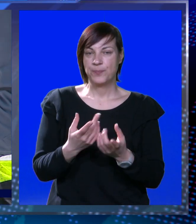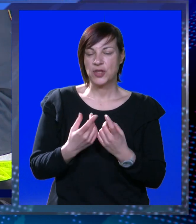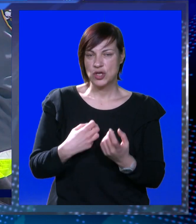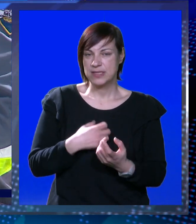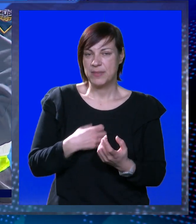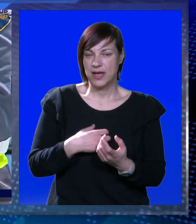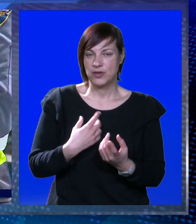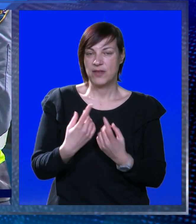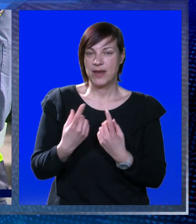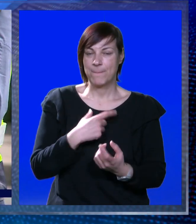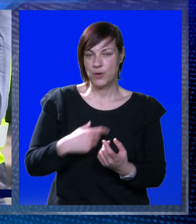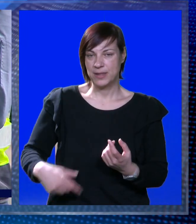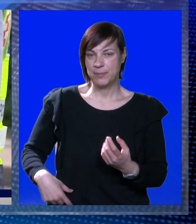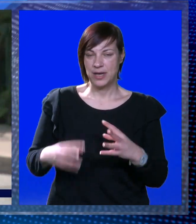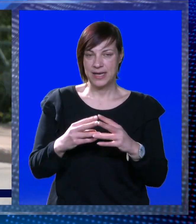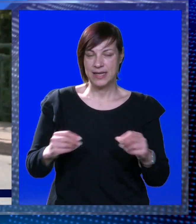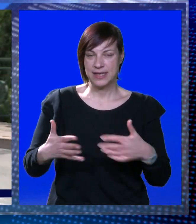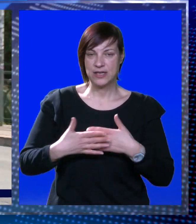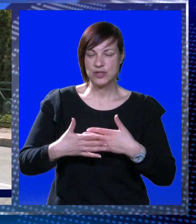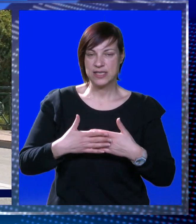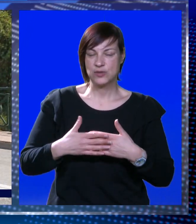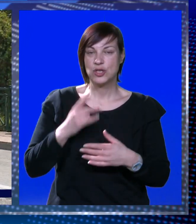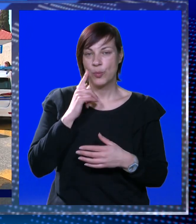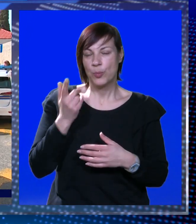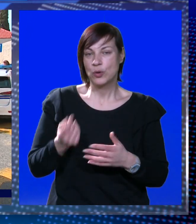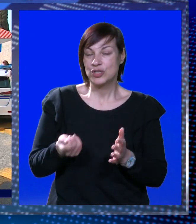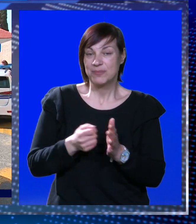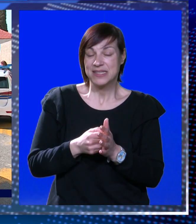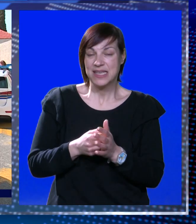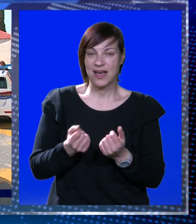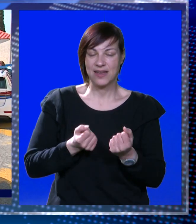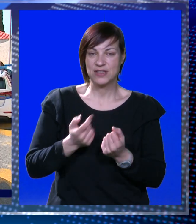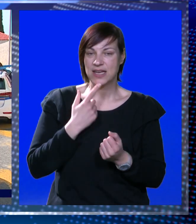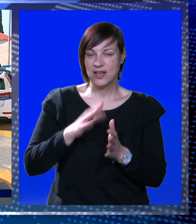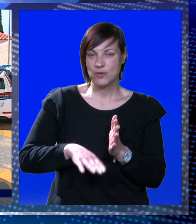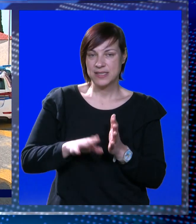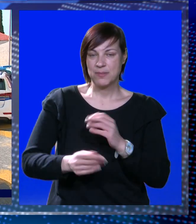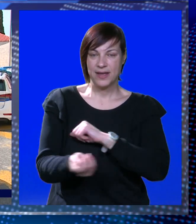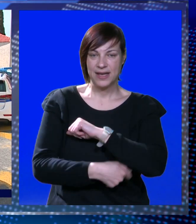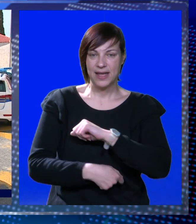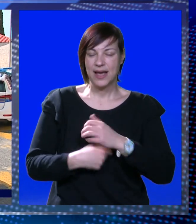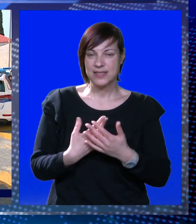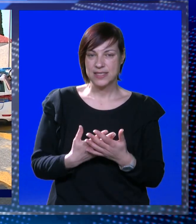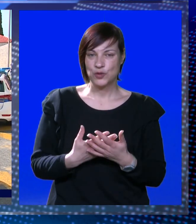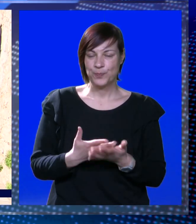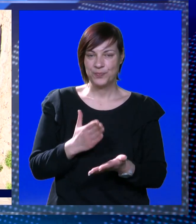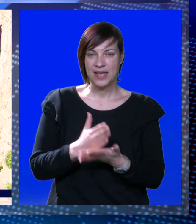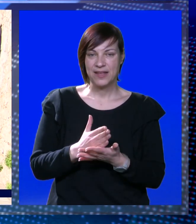Osim negodovanja, prometni policajci na terenu se susreću i s pokušajem cjenkanja vozača kako bi smanjili kaznu.